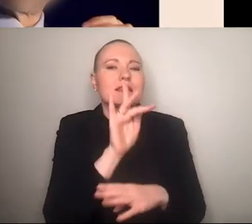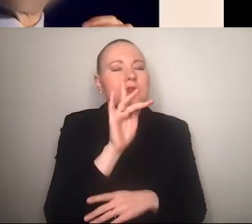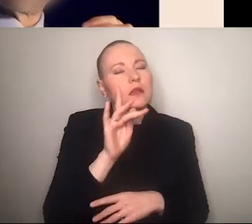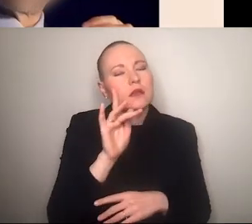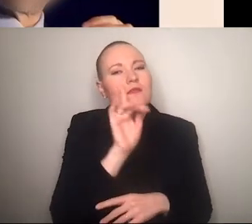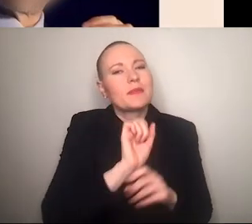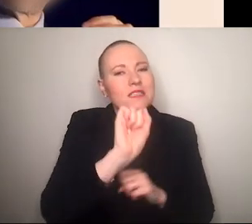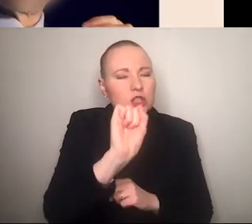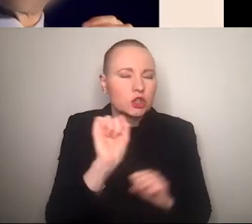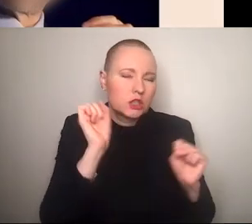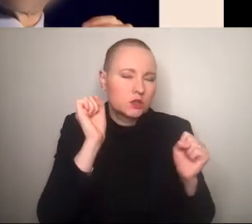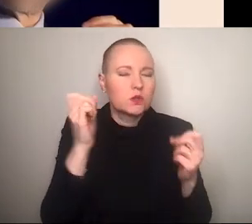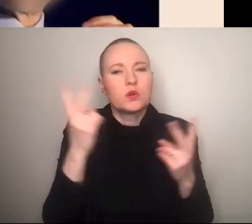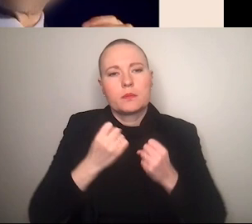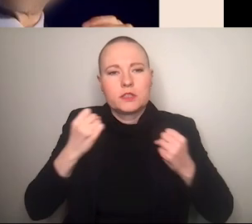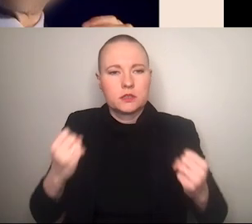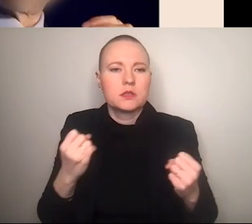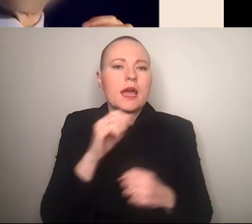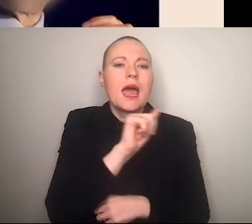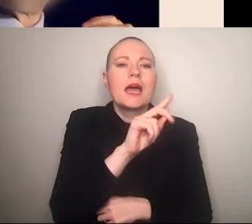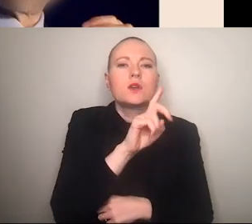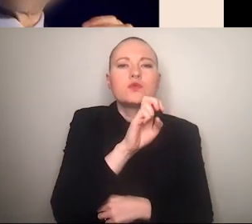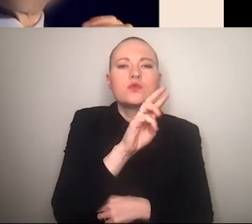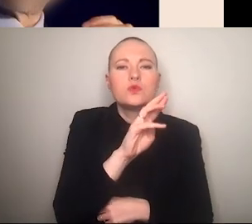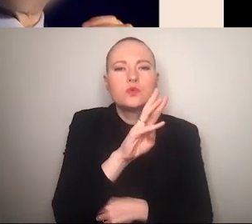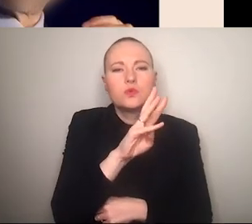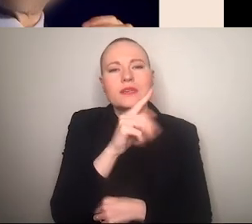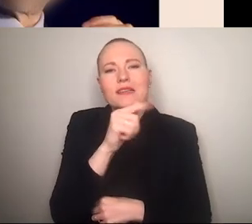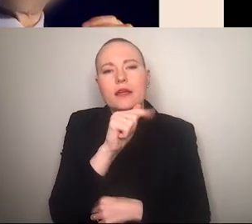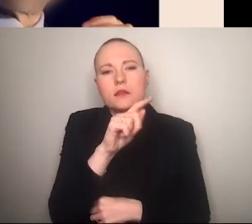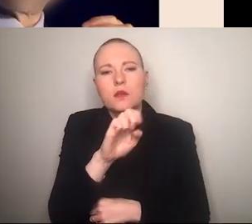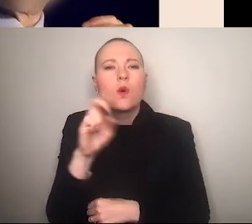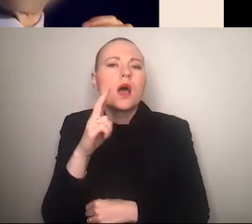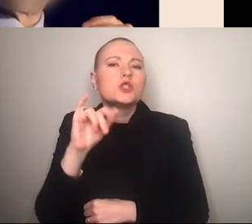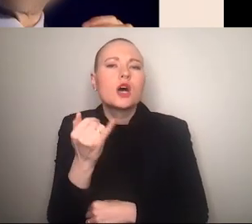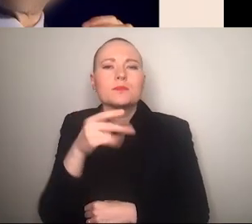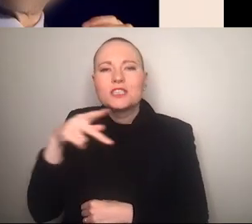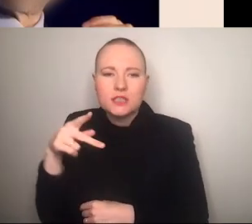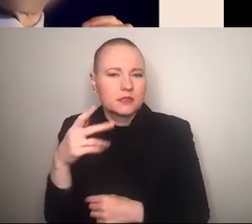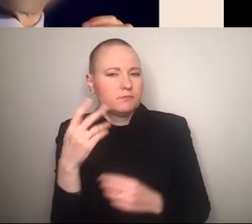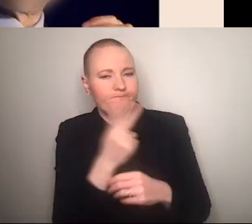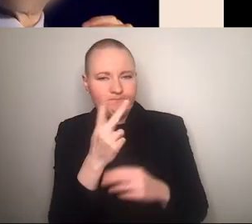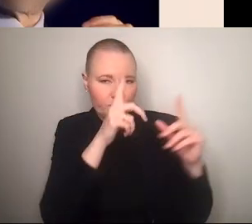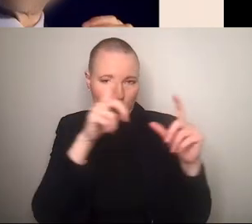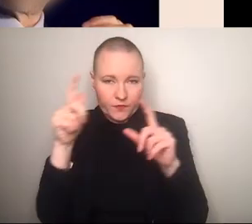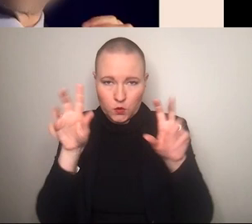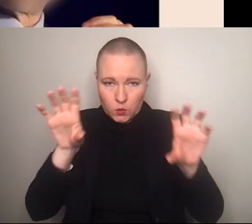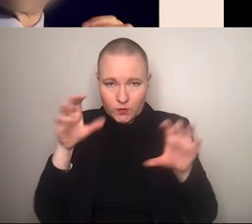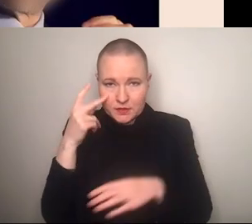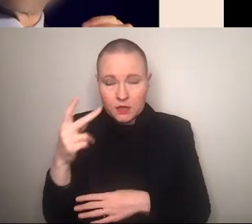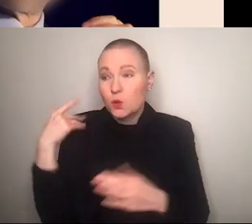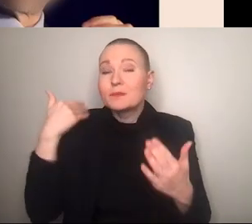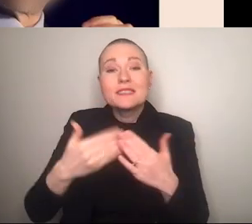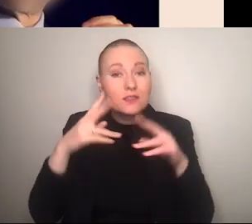akteuren wie andrew tate oder jordan peterson und auch in der forschung wird sich im bereich antifeminismus oder wurde sich im bereich